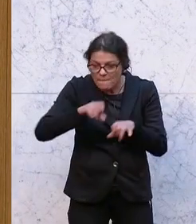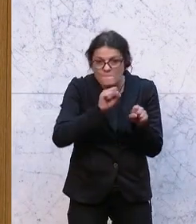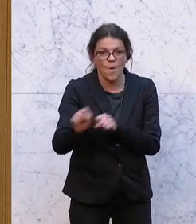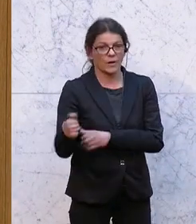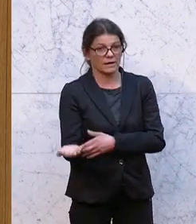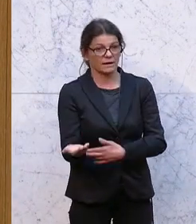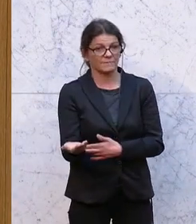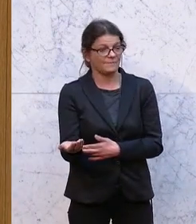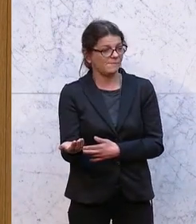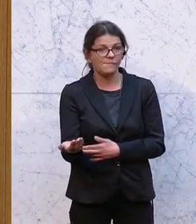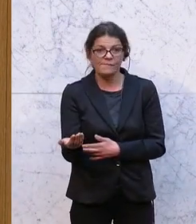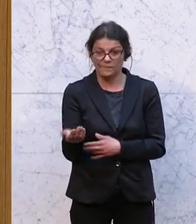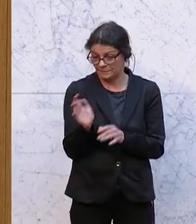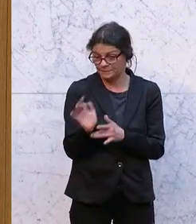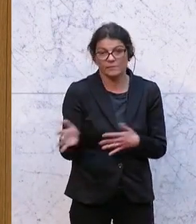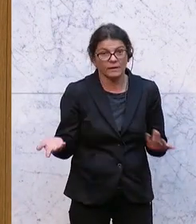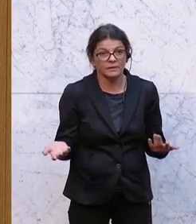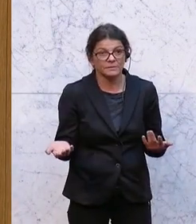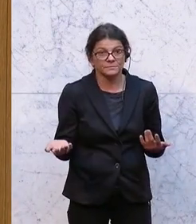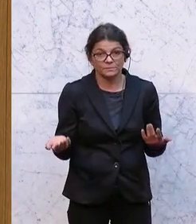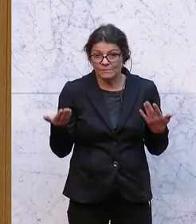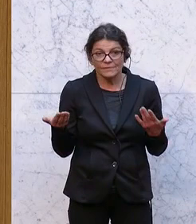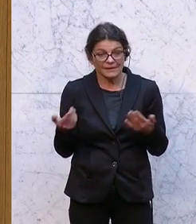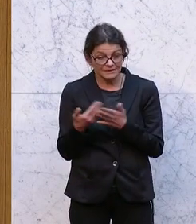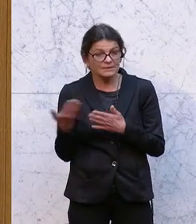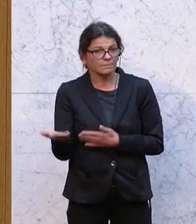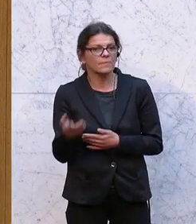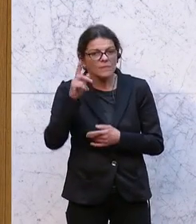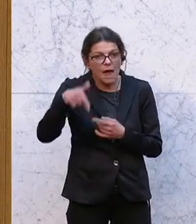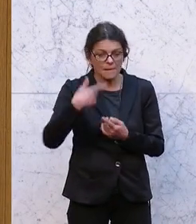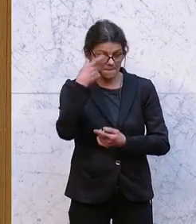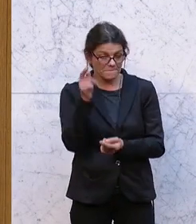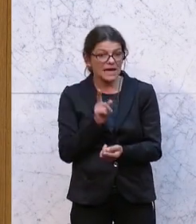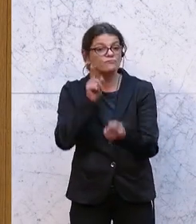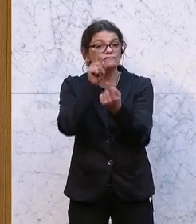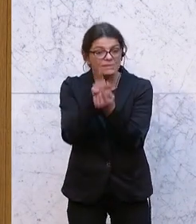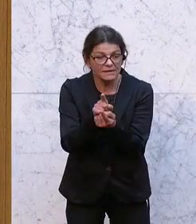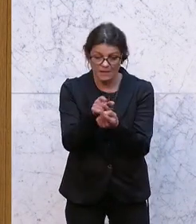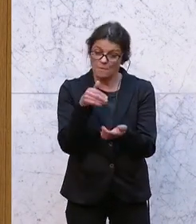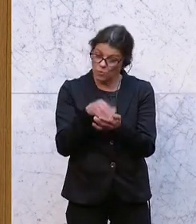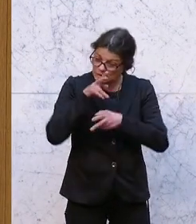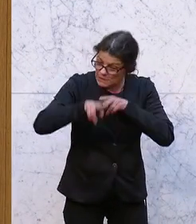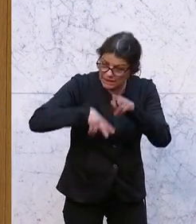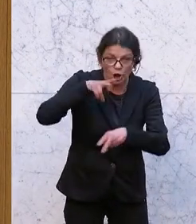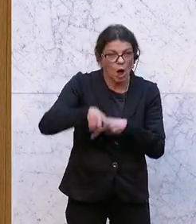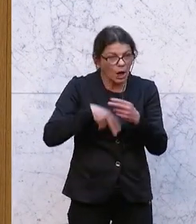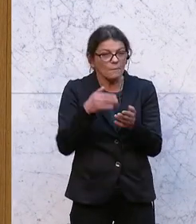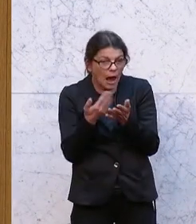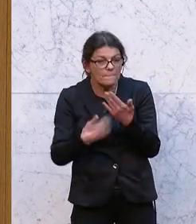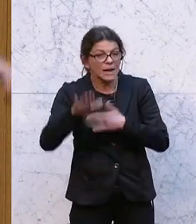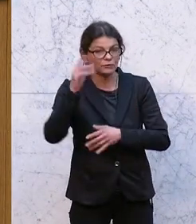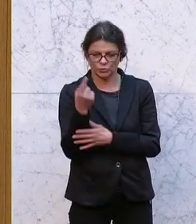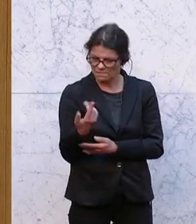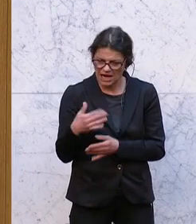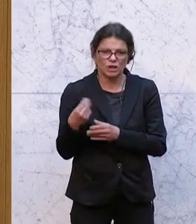haben und bekommen sollen, um Menschen, die betreuungsintensiv am AMS haben, die